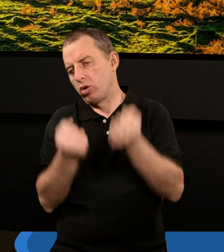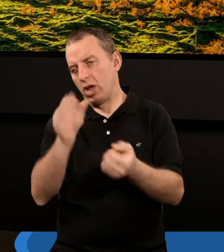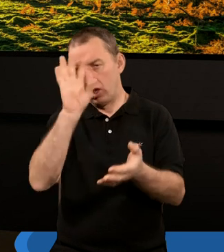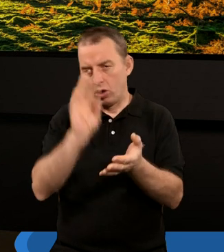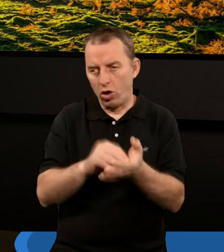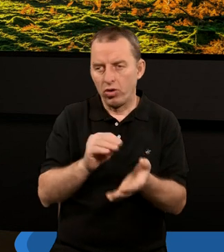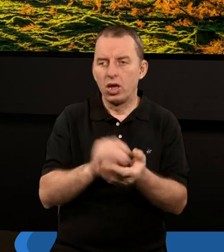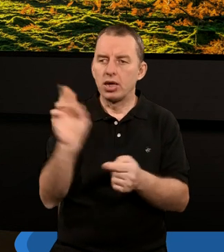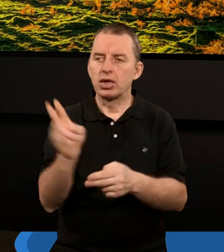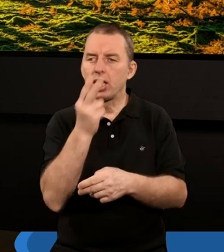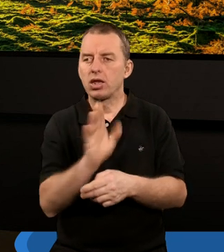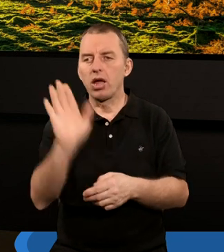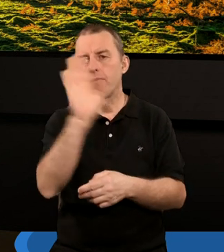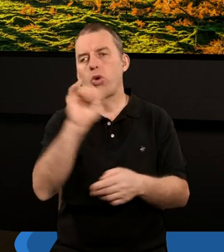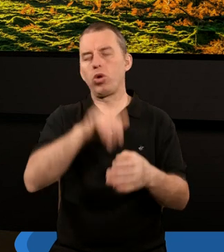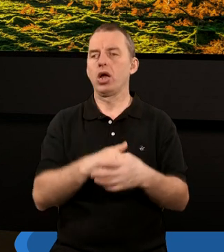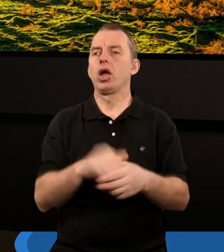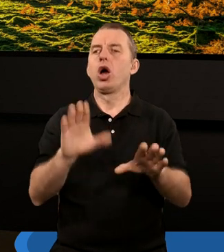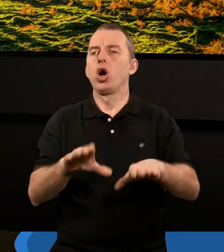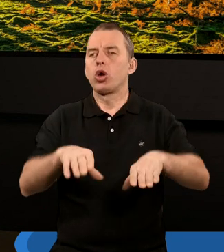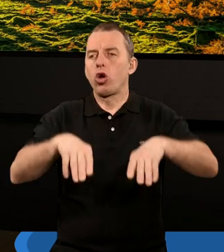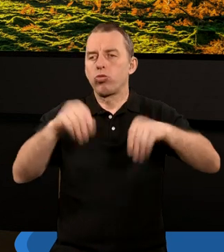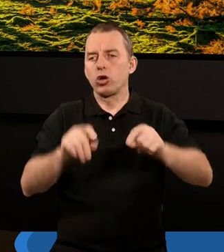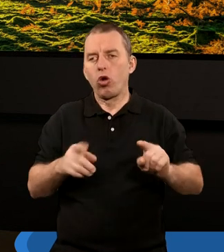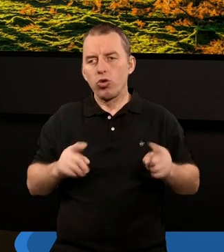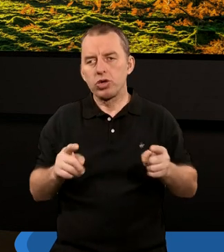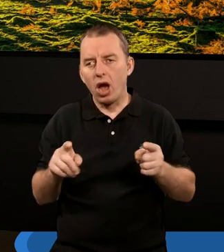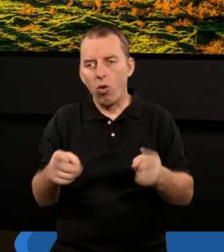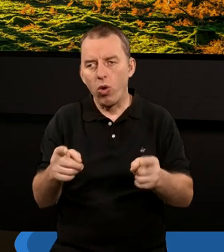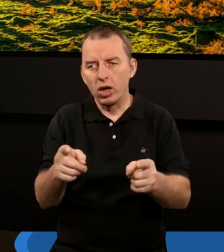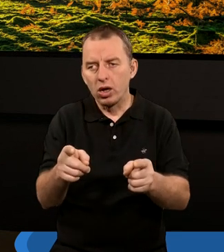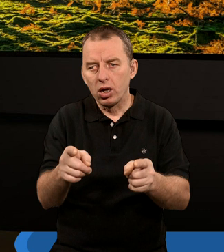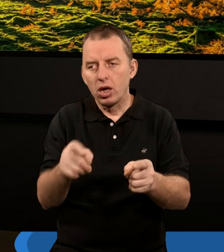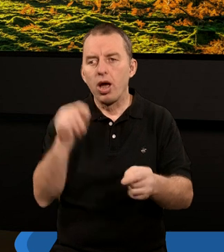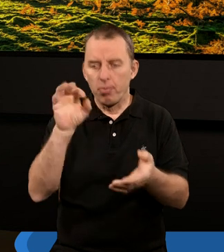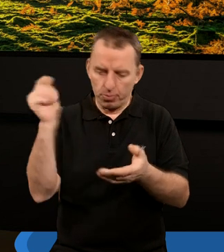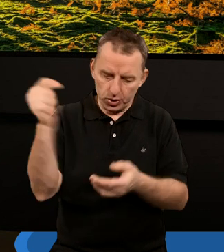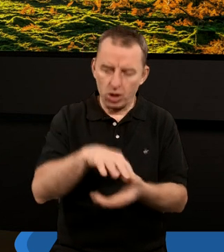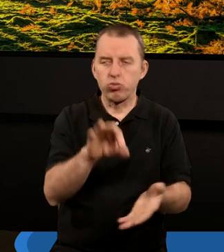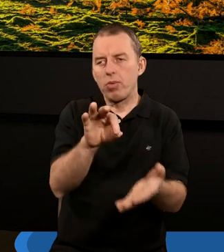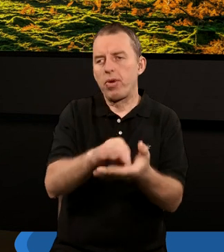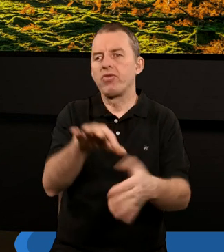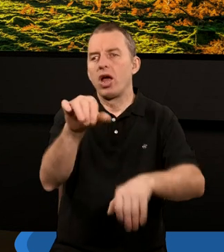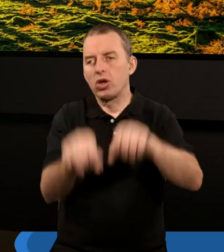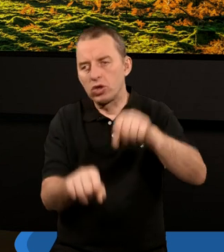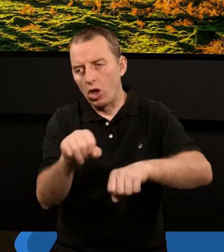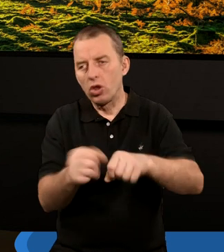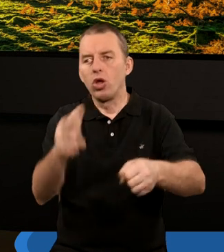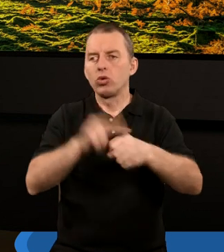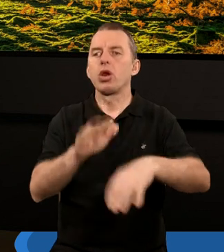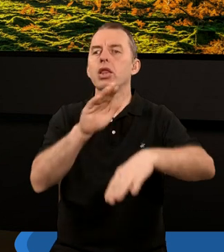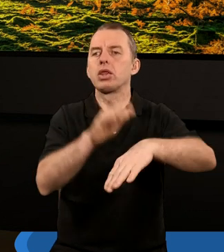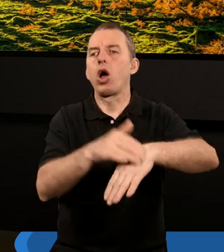ale kiedy Bóg rozpoczął działanie, no to przyszły pewne sądy, sądy, które